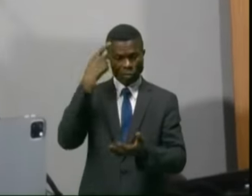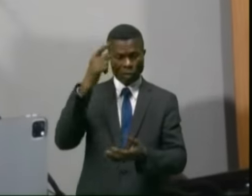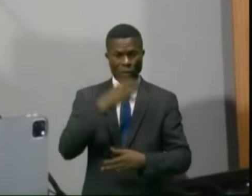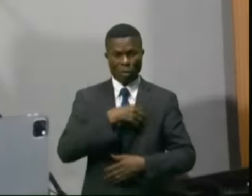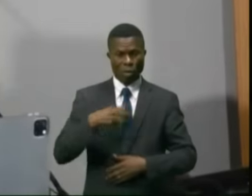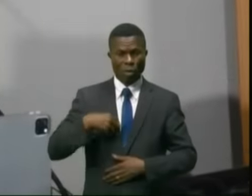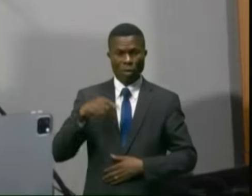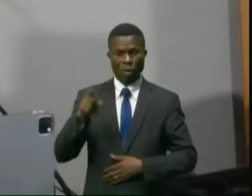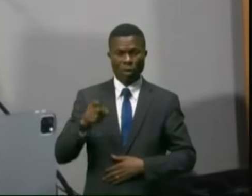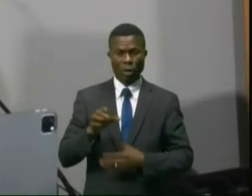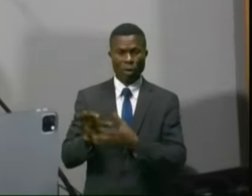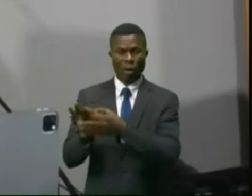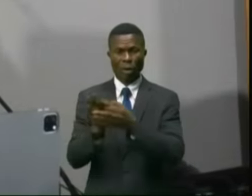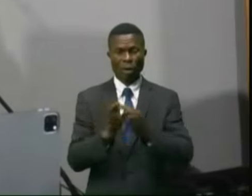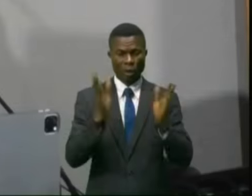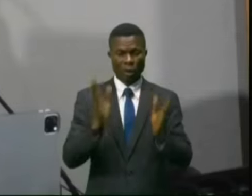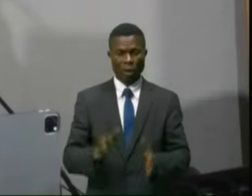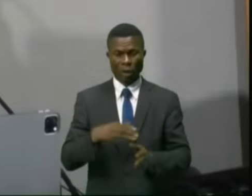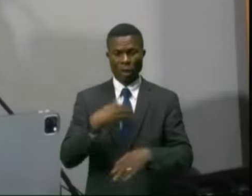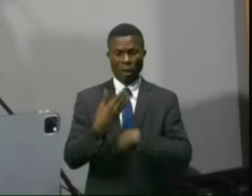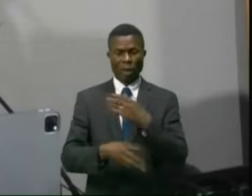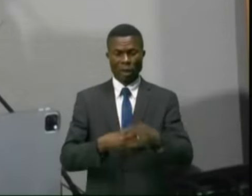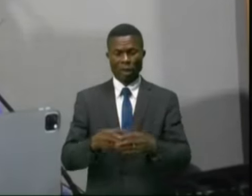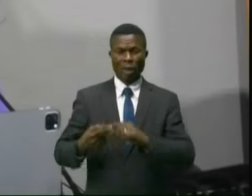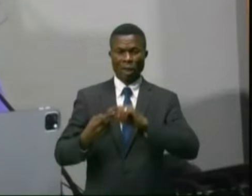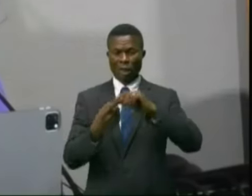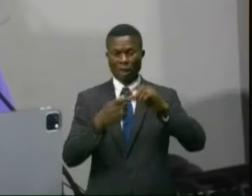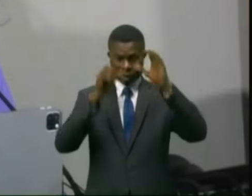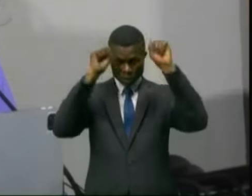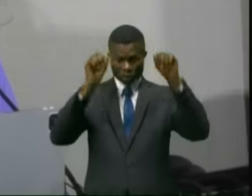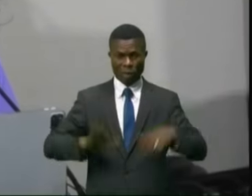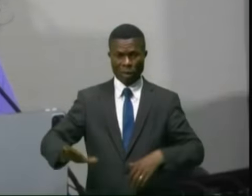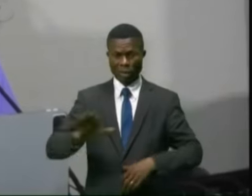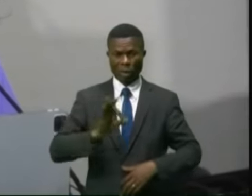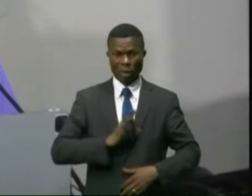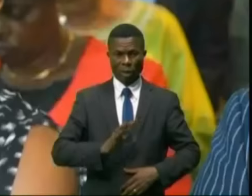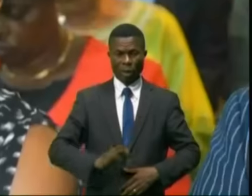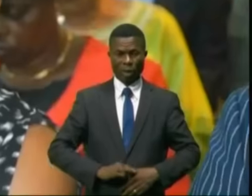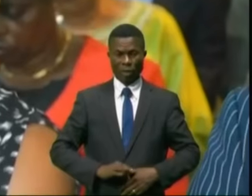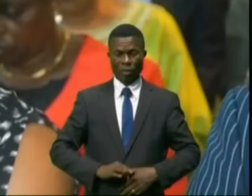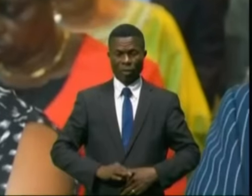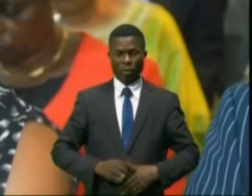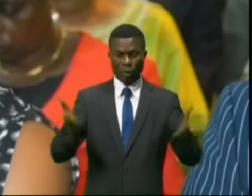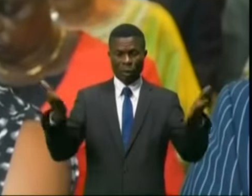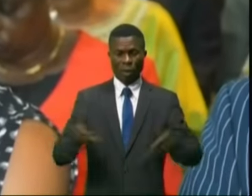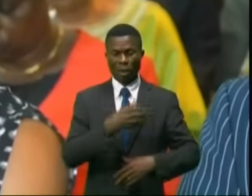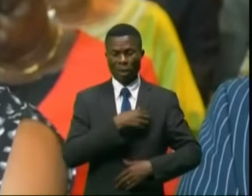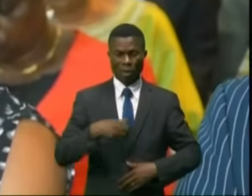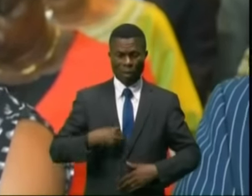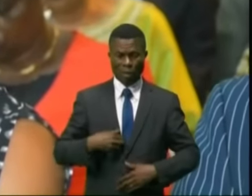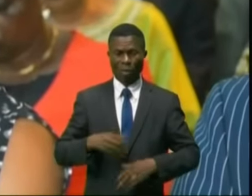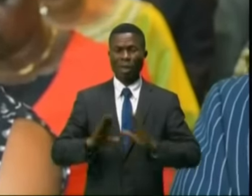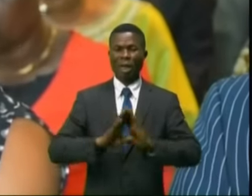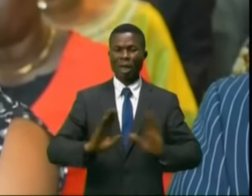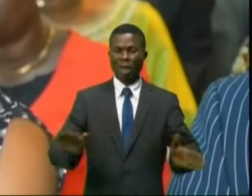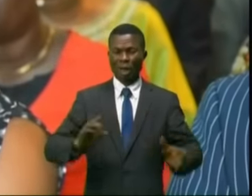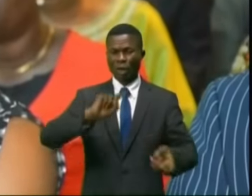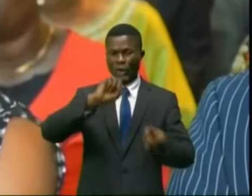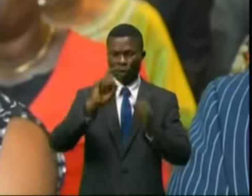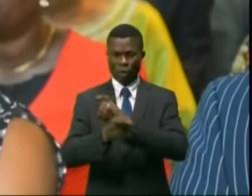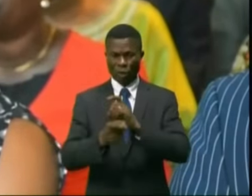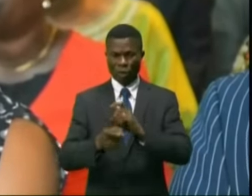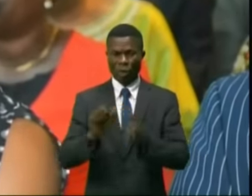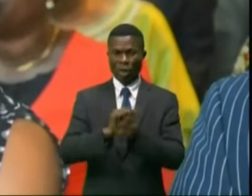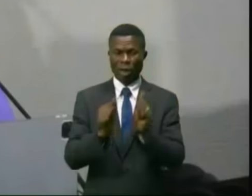Moulop, coordonnatrice du service spécialisé du chef de l'État, la présence de la femme est un potentiel pour transformer les